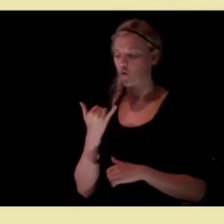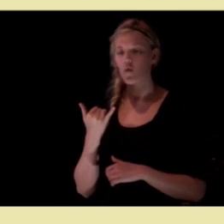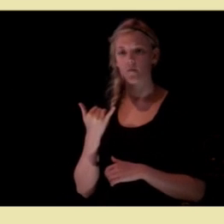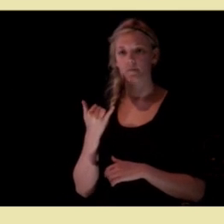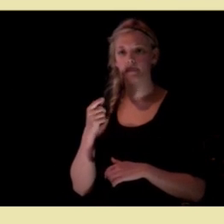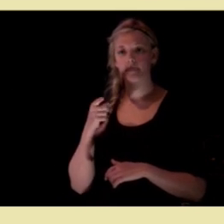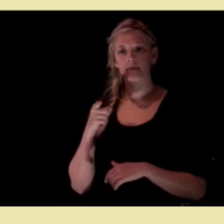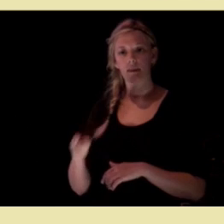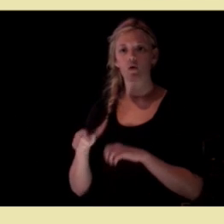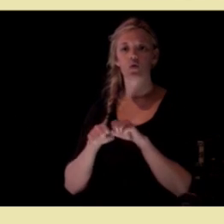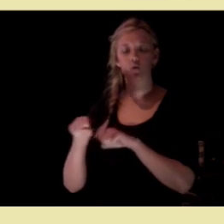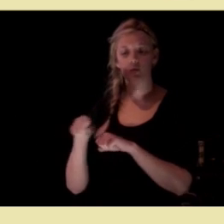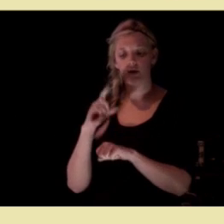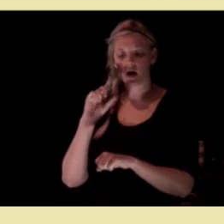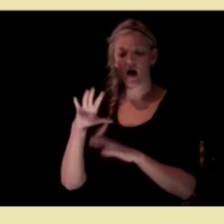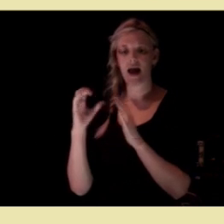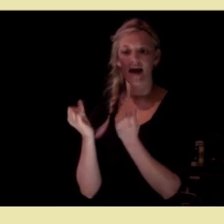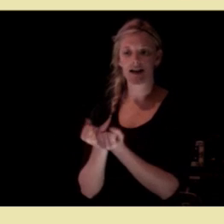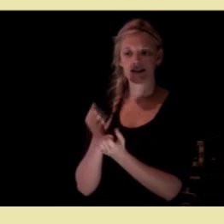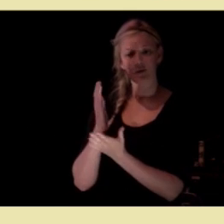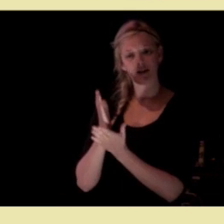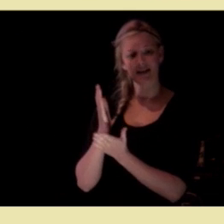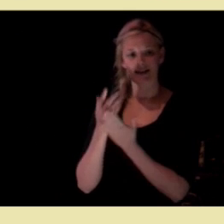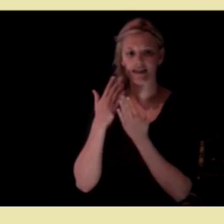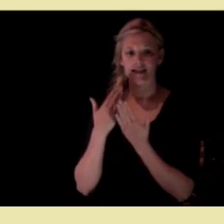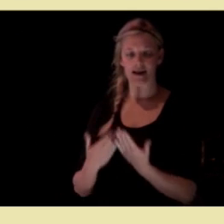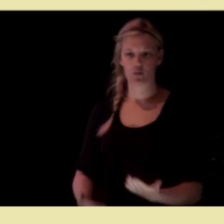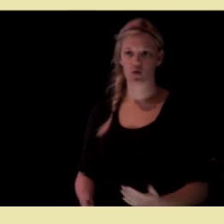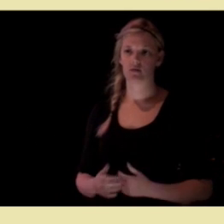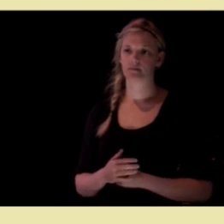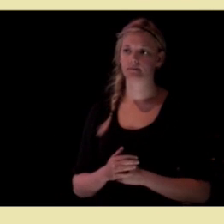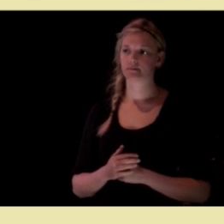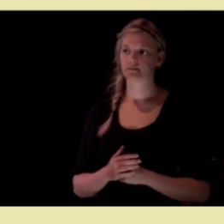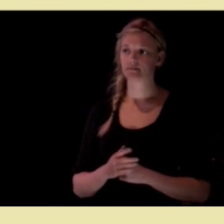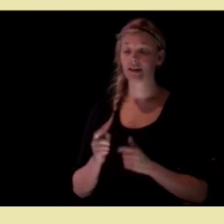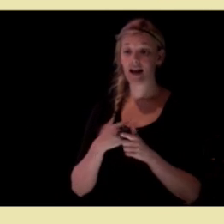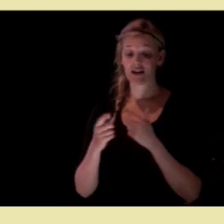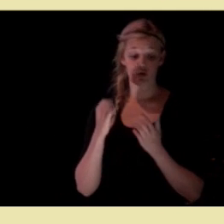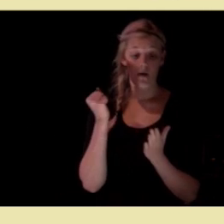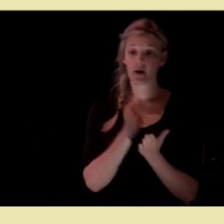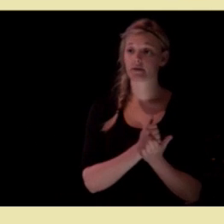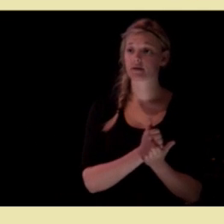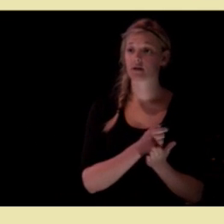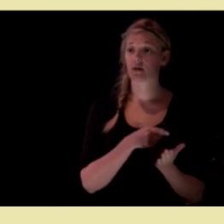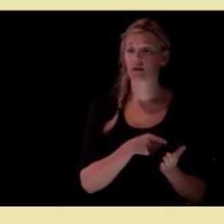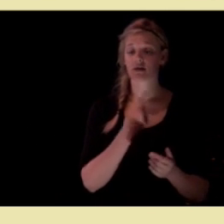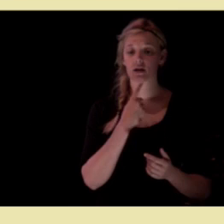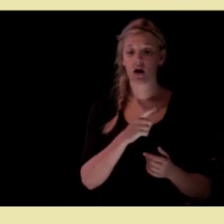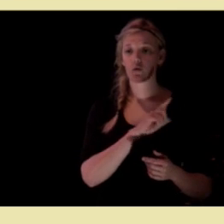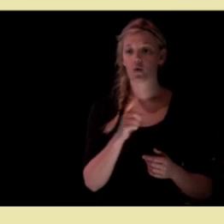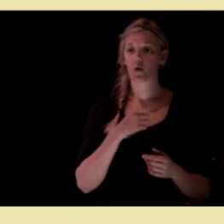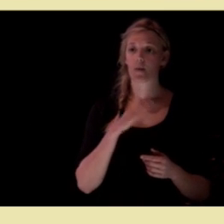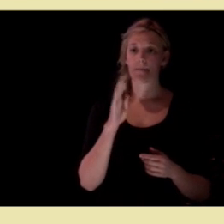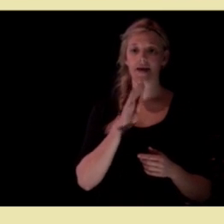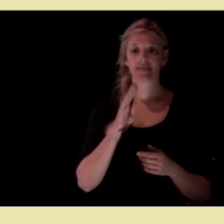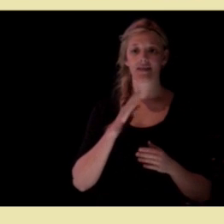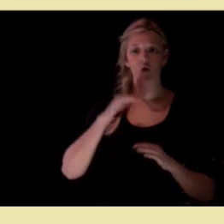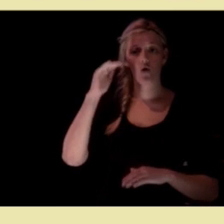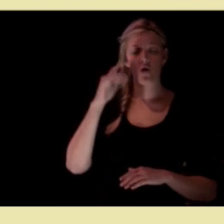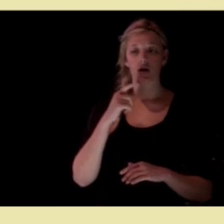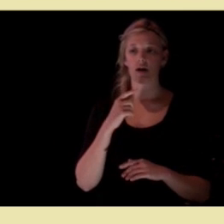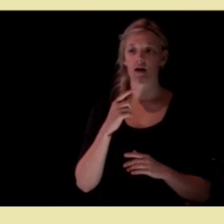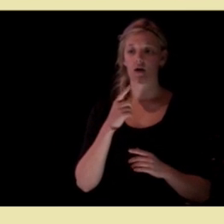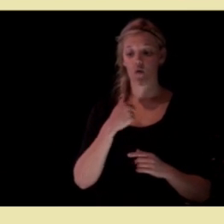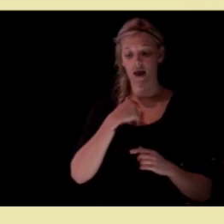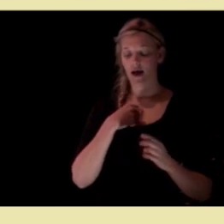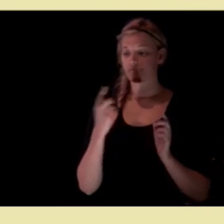innbyggerne et mer helhetlig og riktig tilbud. Eller som en av de ansatte sa da Bent Høie og